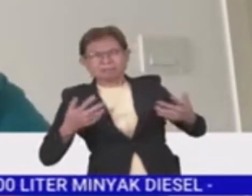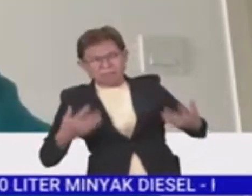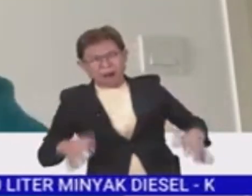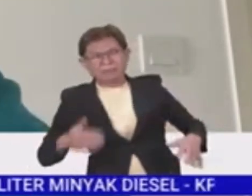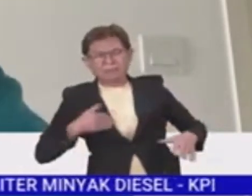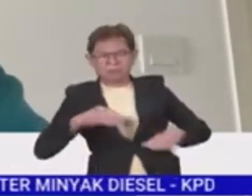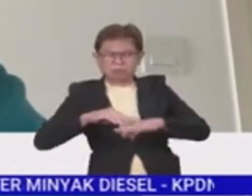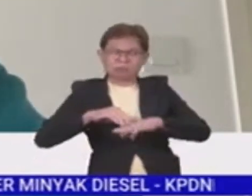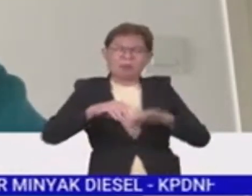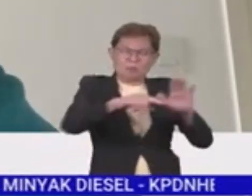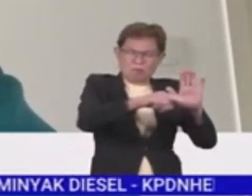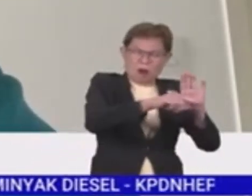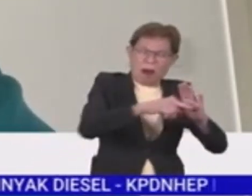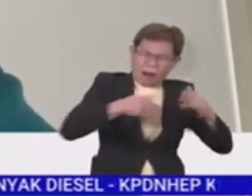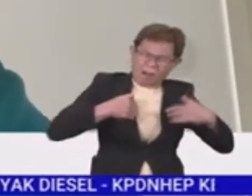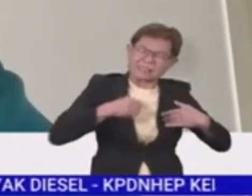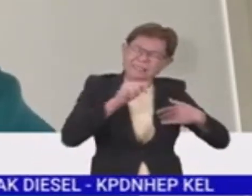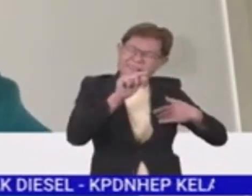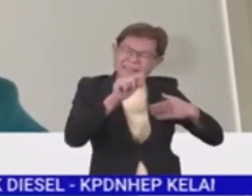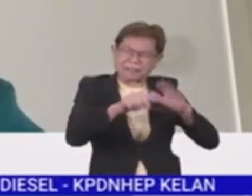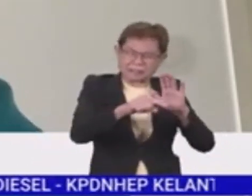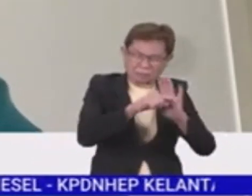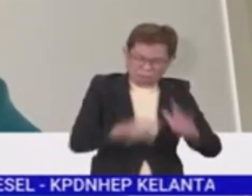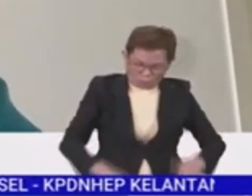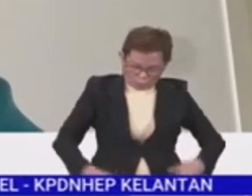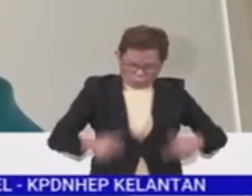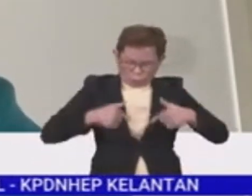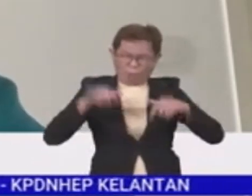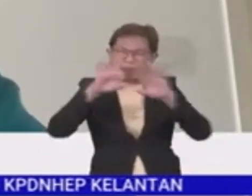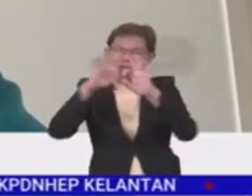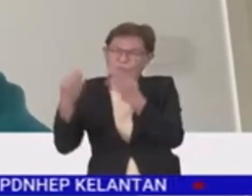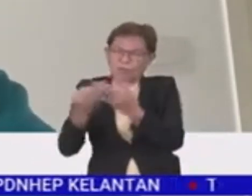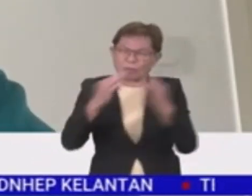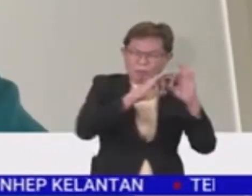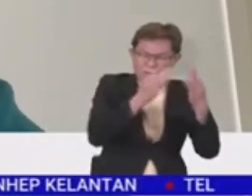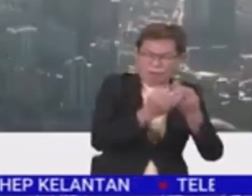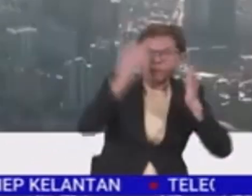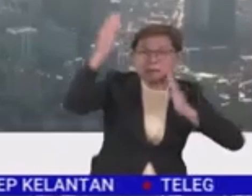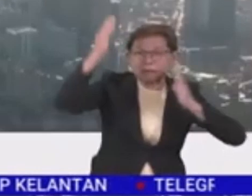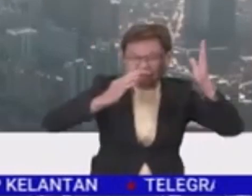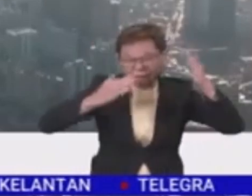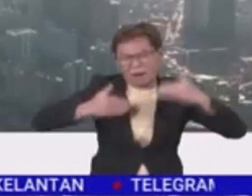yang memberi kesan terhadap kehidupan isi rumah di Malaysia.